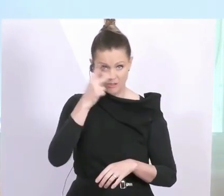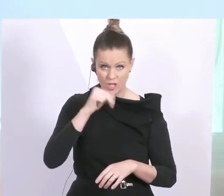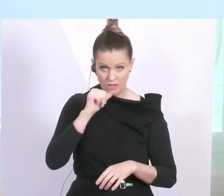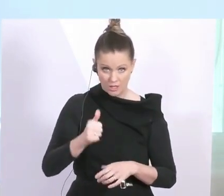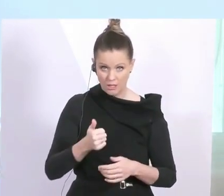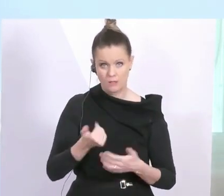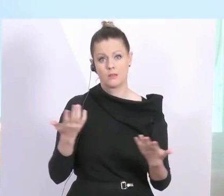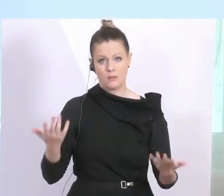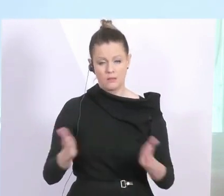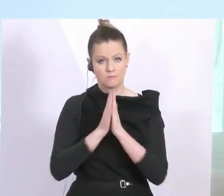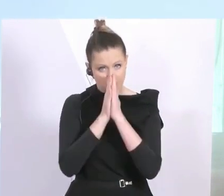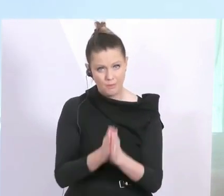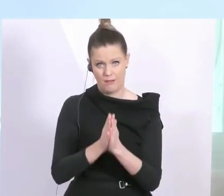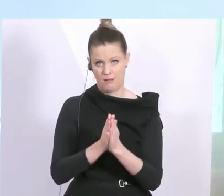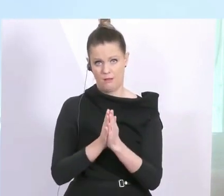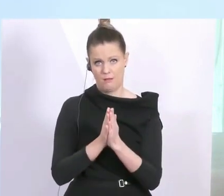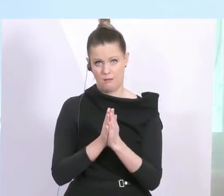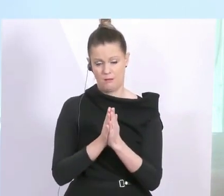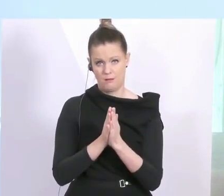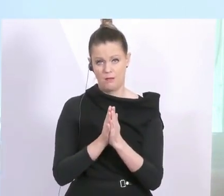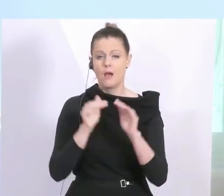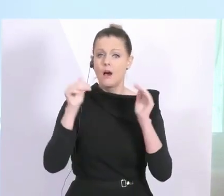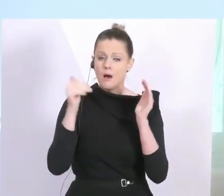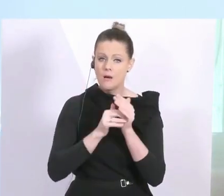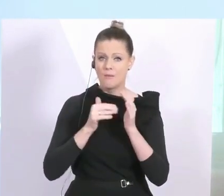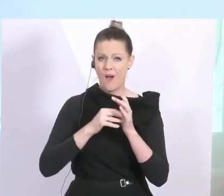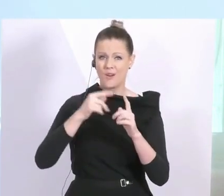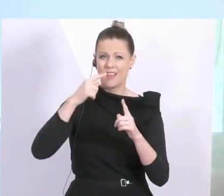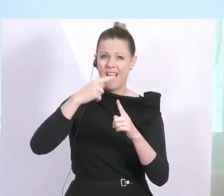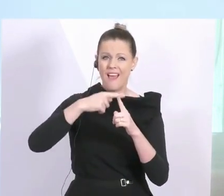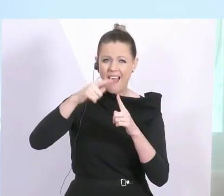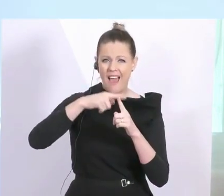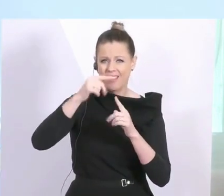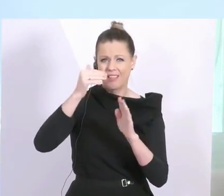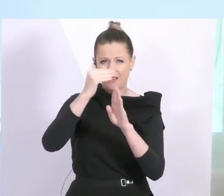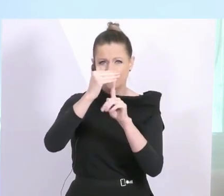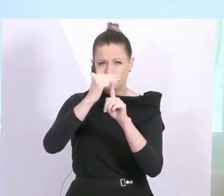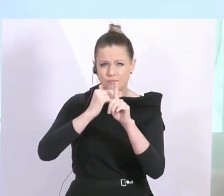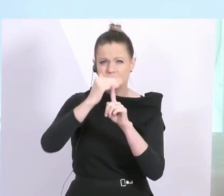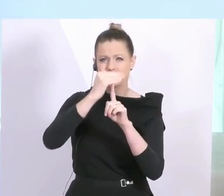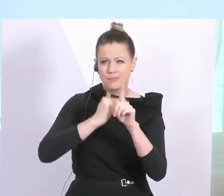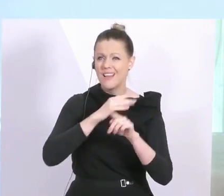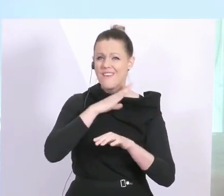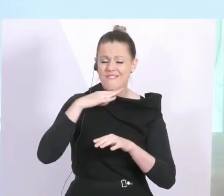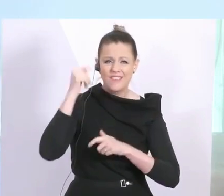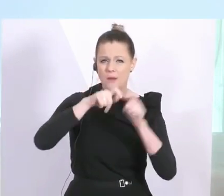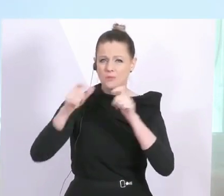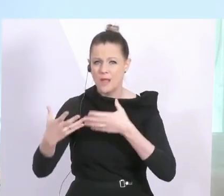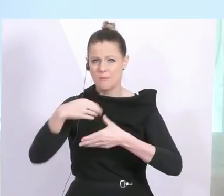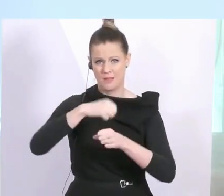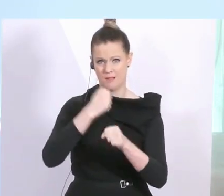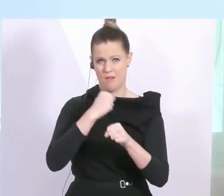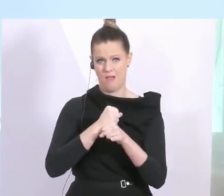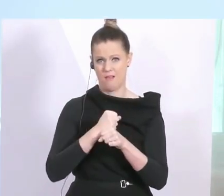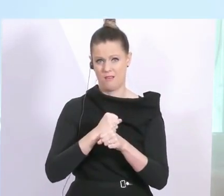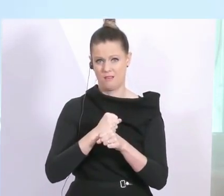plädiere dafür, dass wir auch da zu einer Rate kommen, dass möglichst, möglichst, viele mittun. Wir können nicht alles